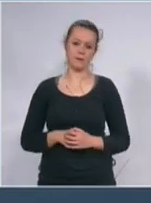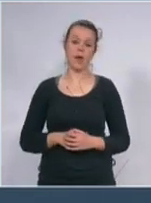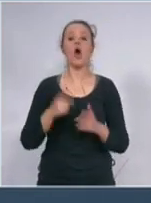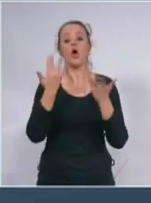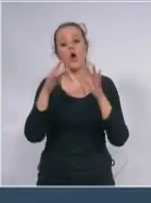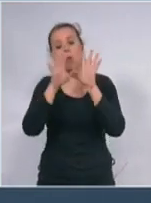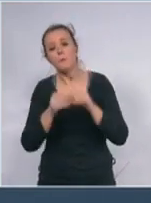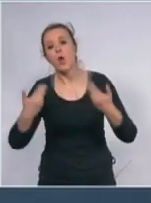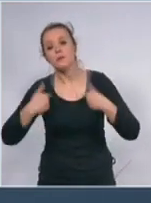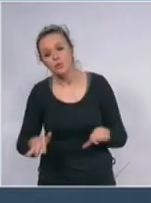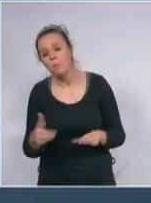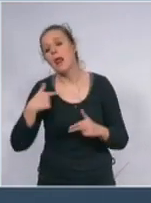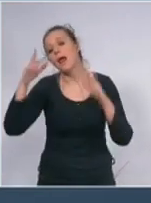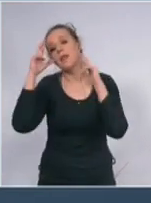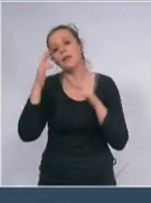dohnadimo